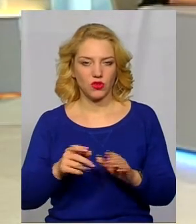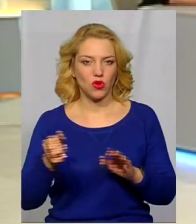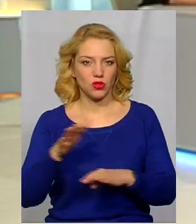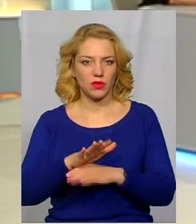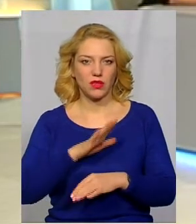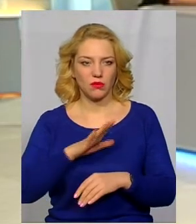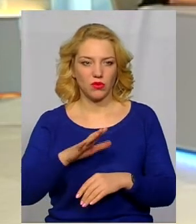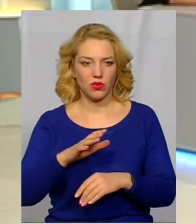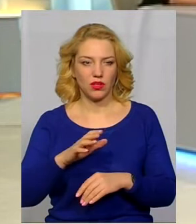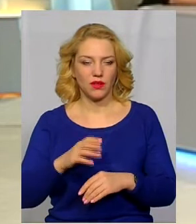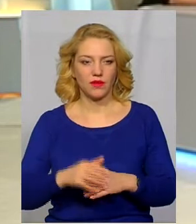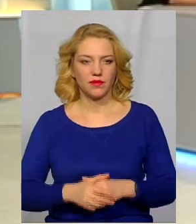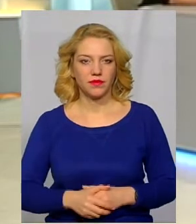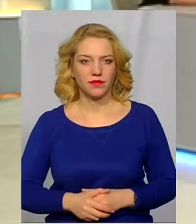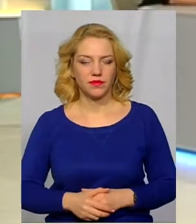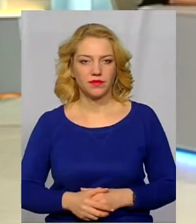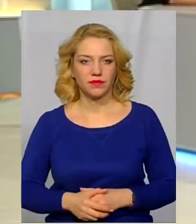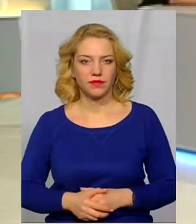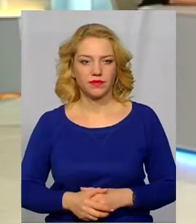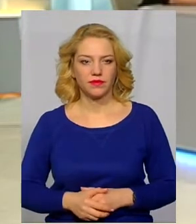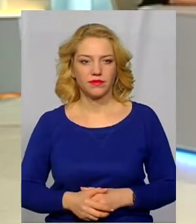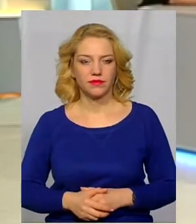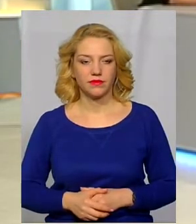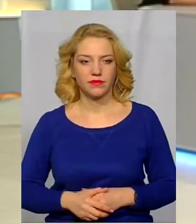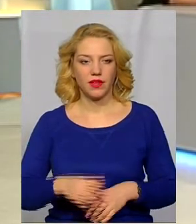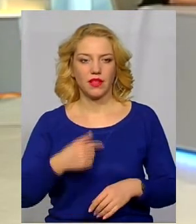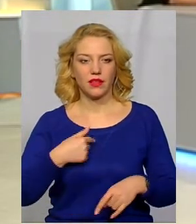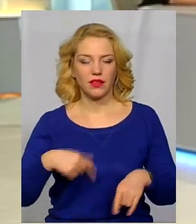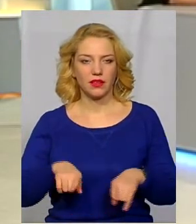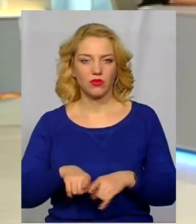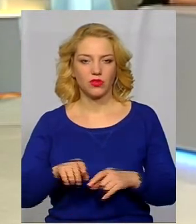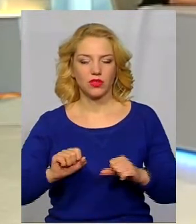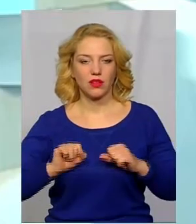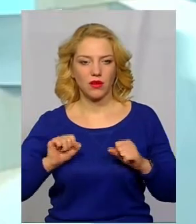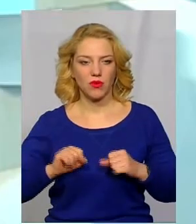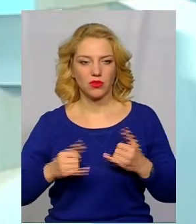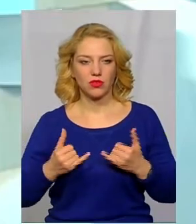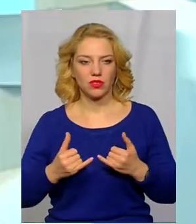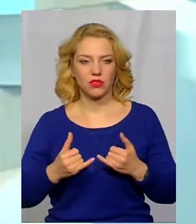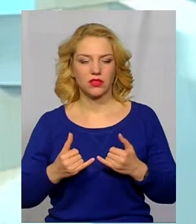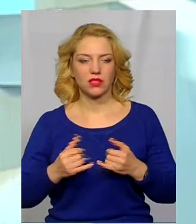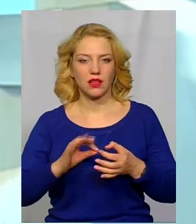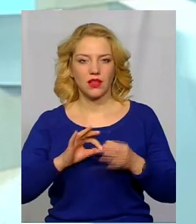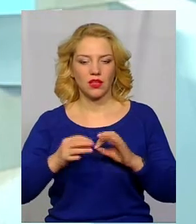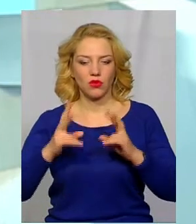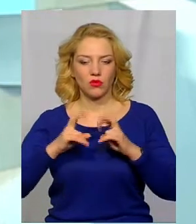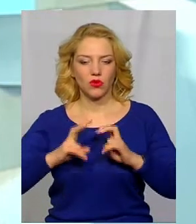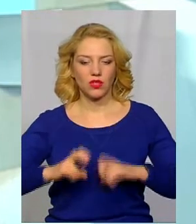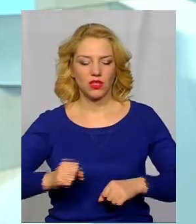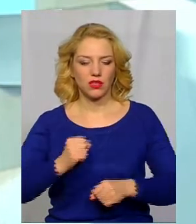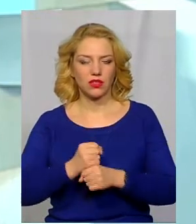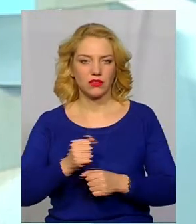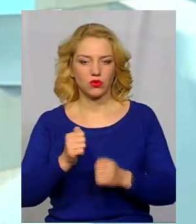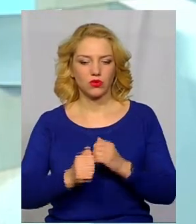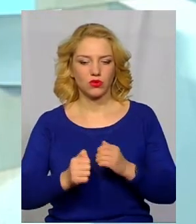Але, тому що я ж також намагаюся зараз дуже детально проаналізувати діяльність кожного